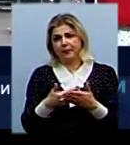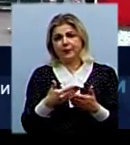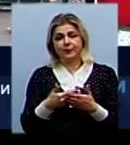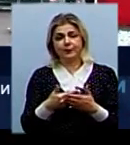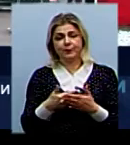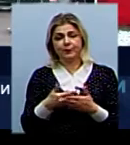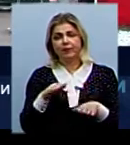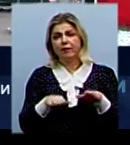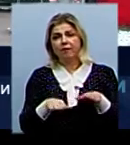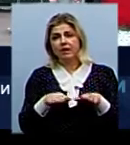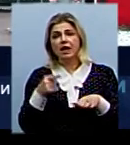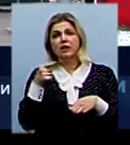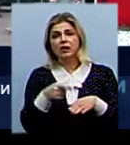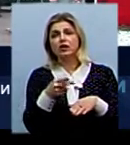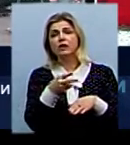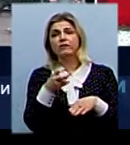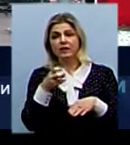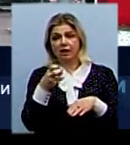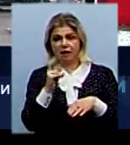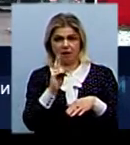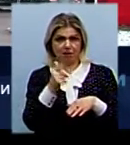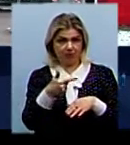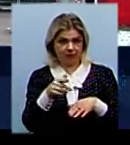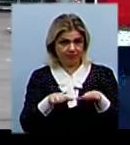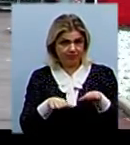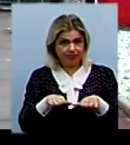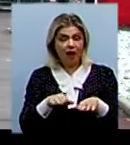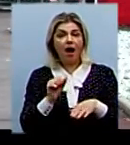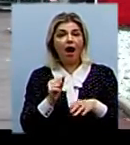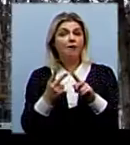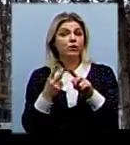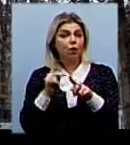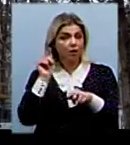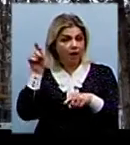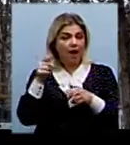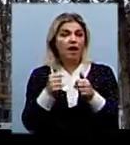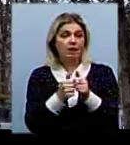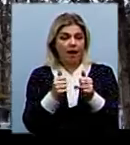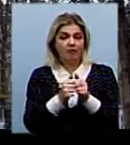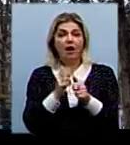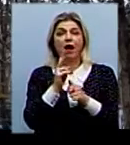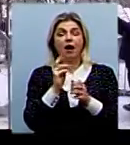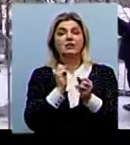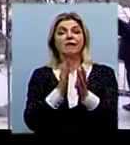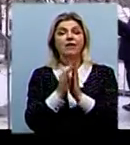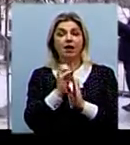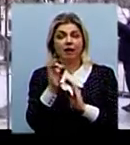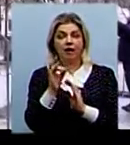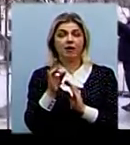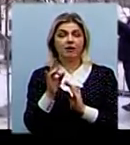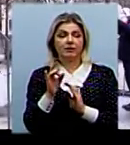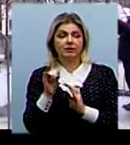1200 кілограмів. А та ялинка, яка стоїть на Каштановому сквері, вона